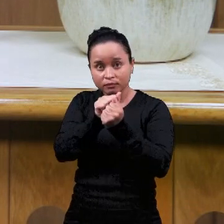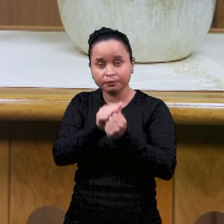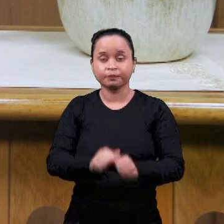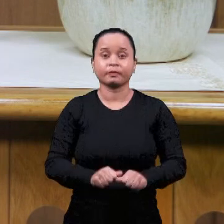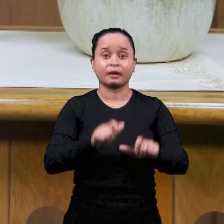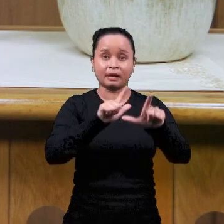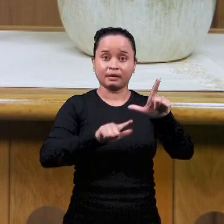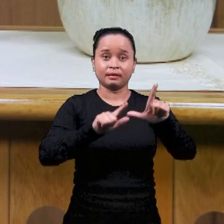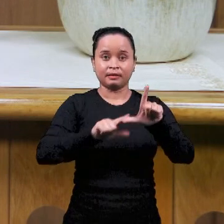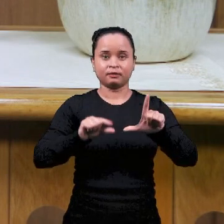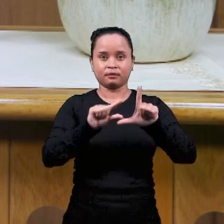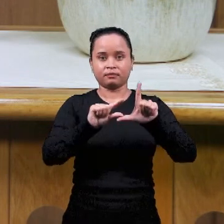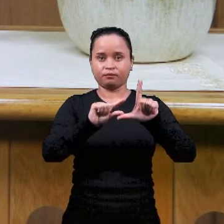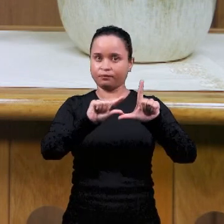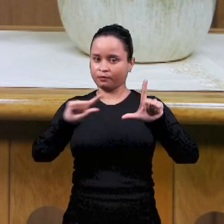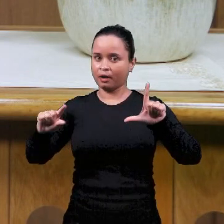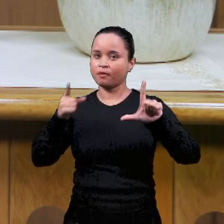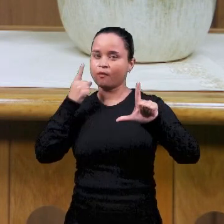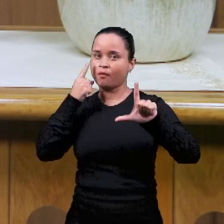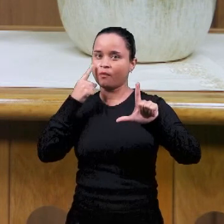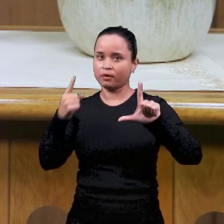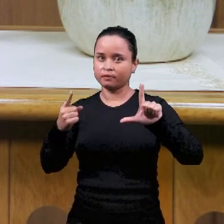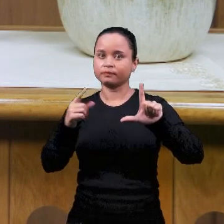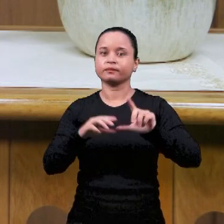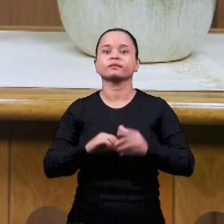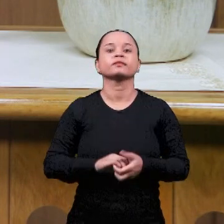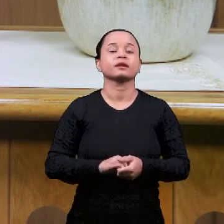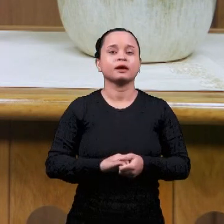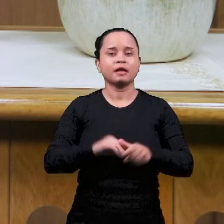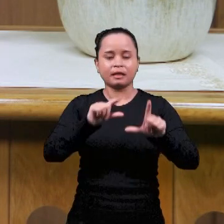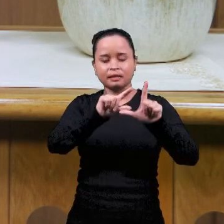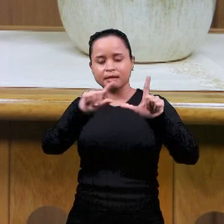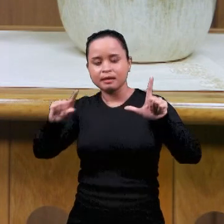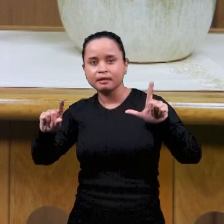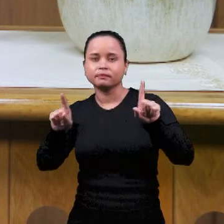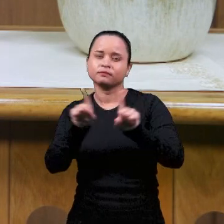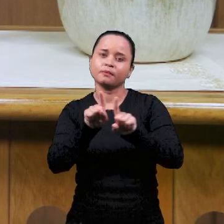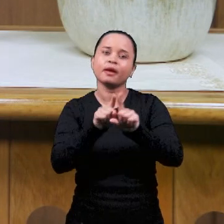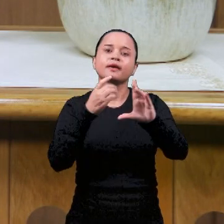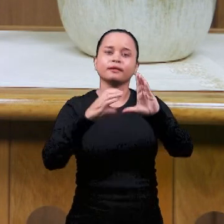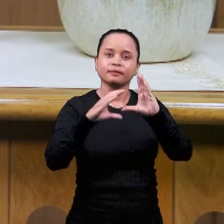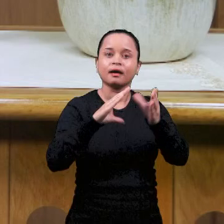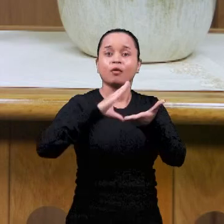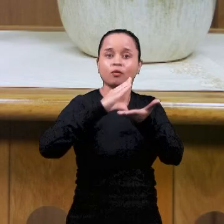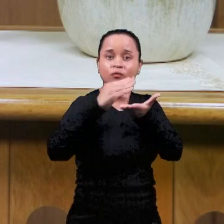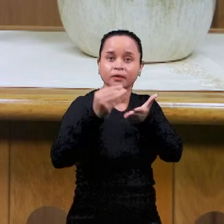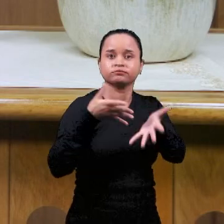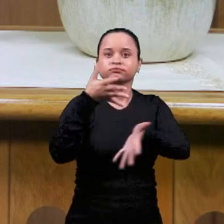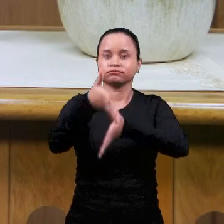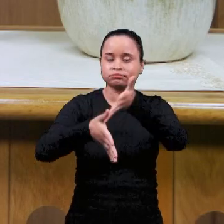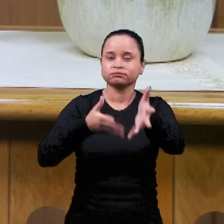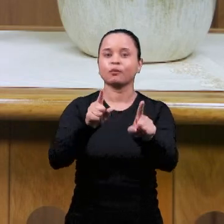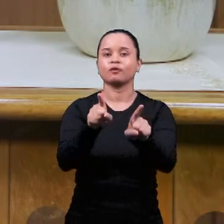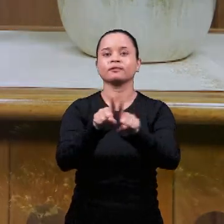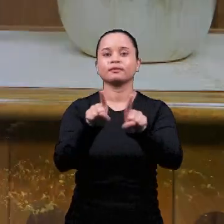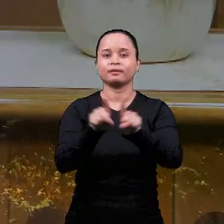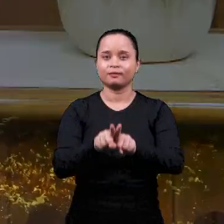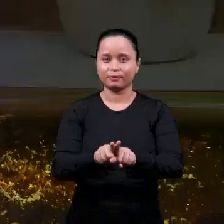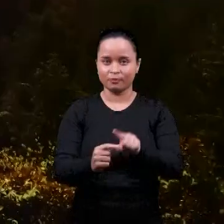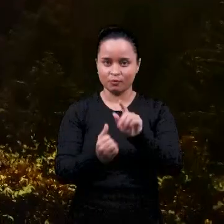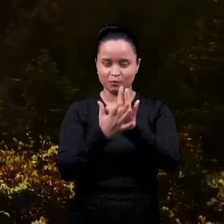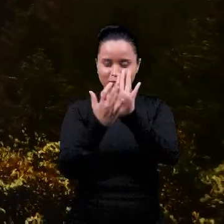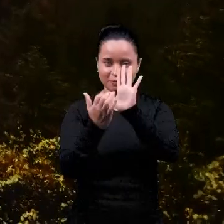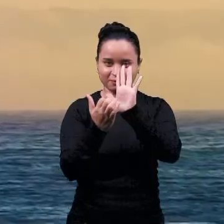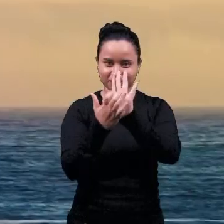Слова будут внизу на экране. Вы можете читать, можете петь вместе с нами. Ну и просто проклоняться,